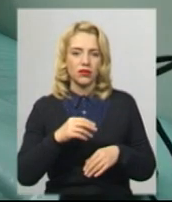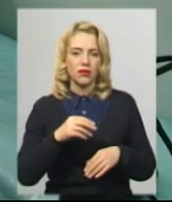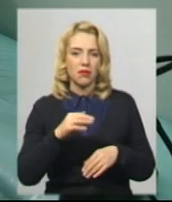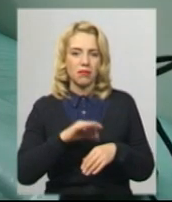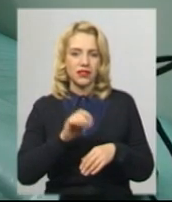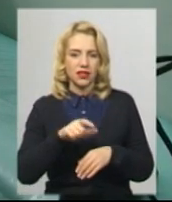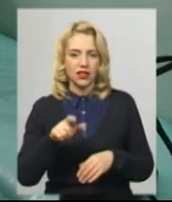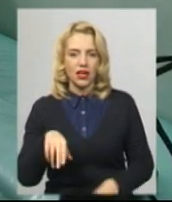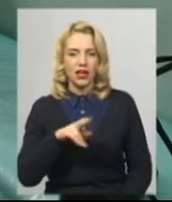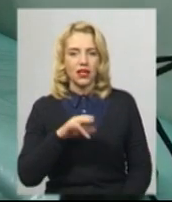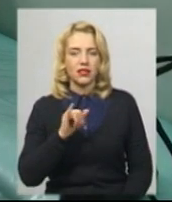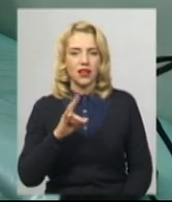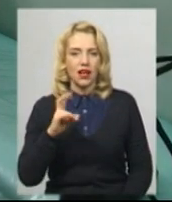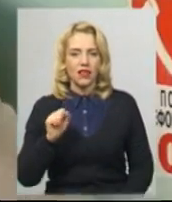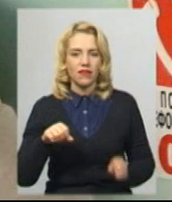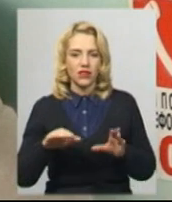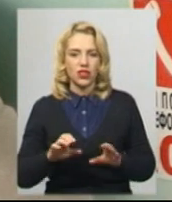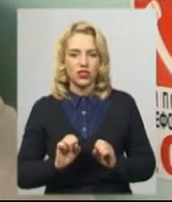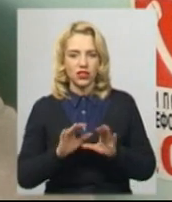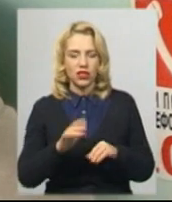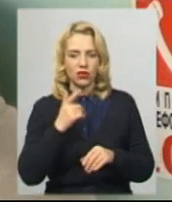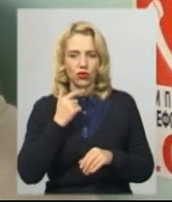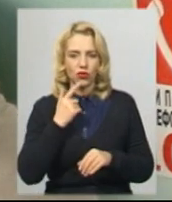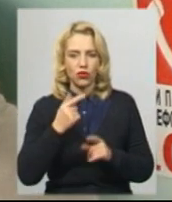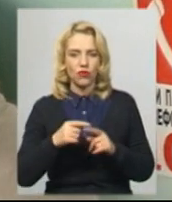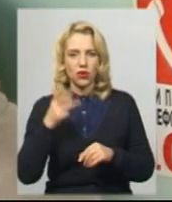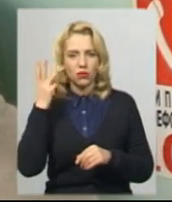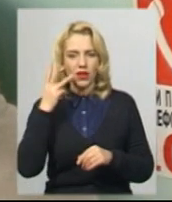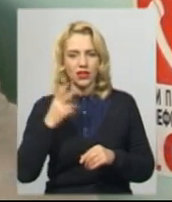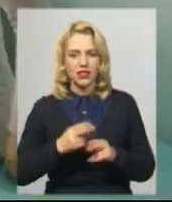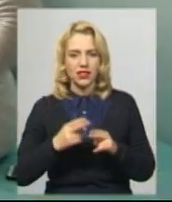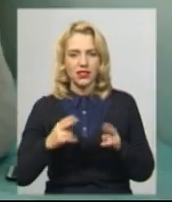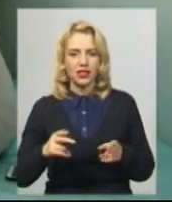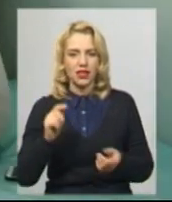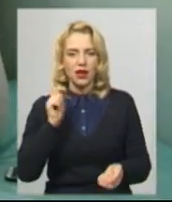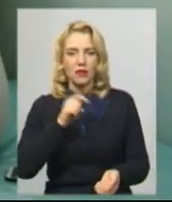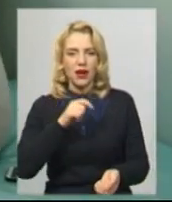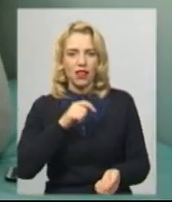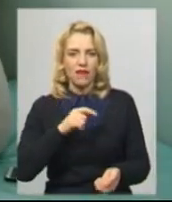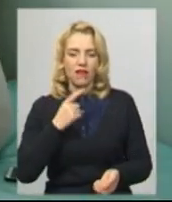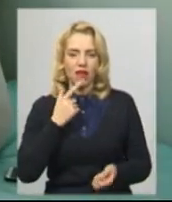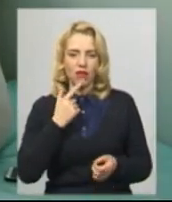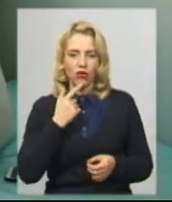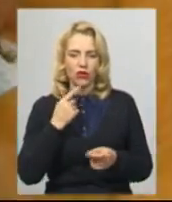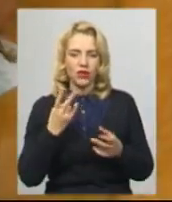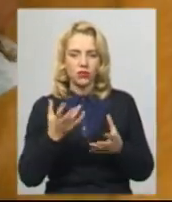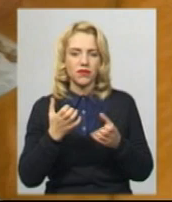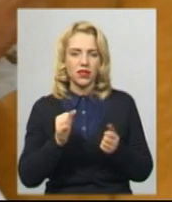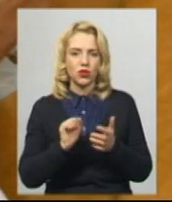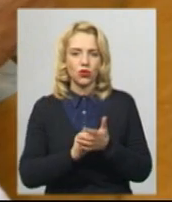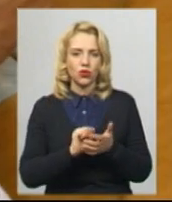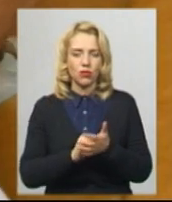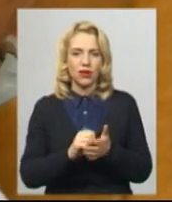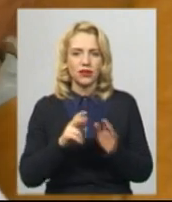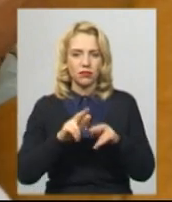Діана Колесник вирішила здати кров у Хмельницькій обласній станції переливання крові. Для цього необхідно взяти документ, який посвідчував особу,